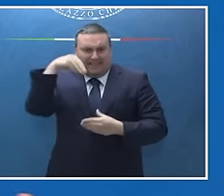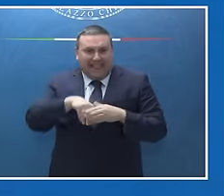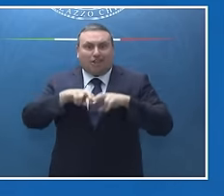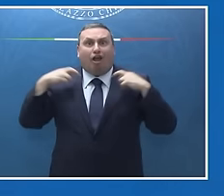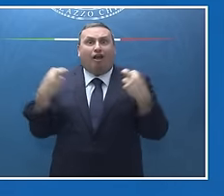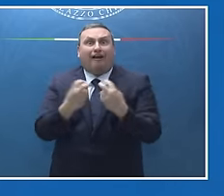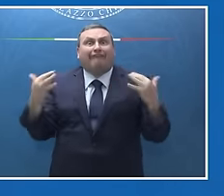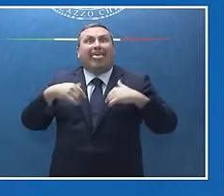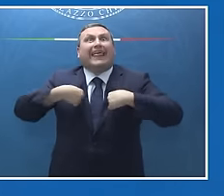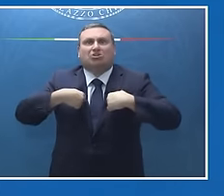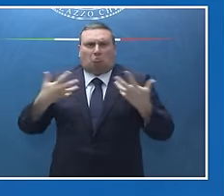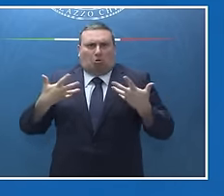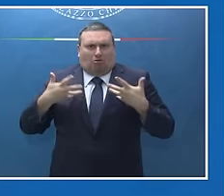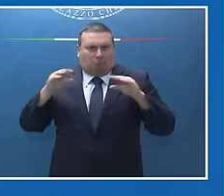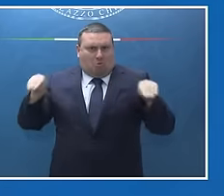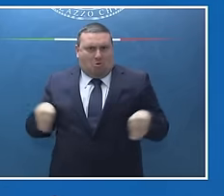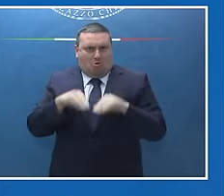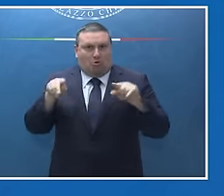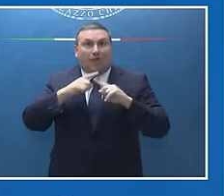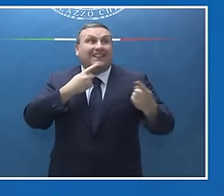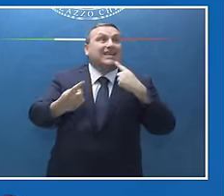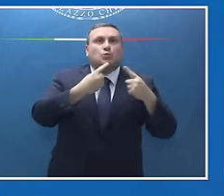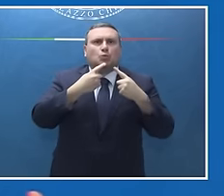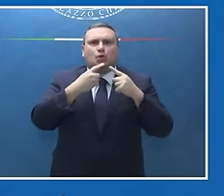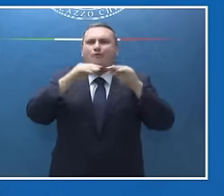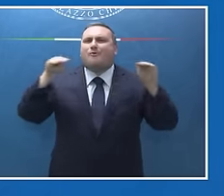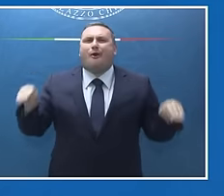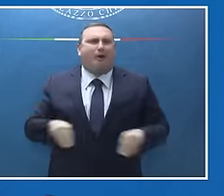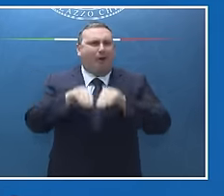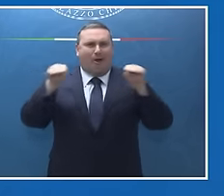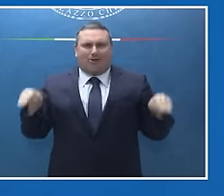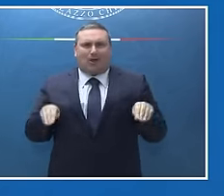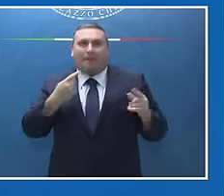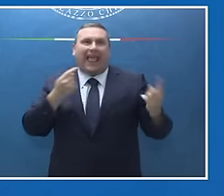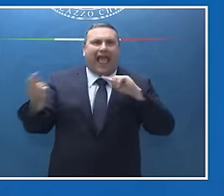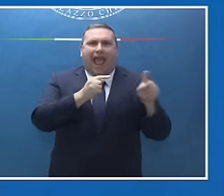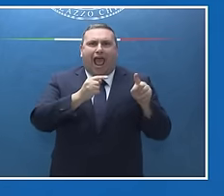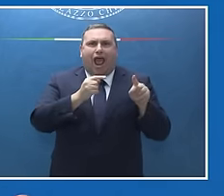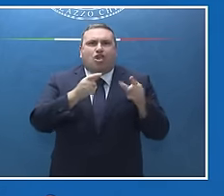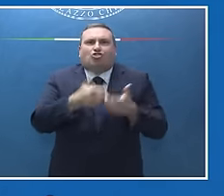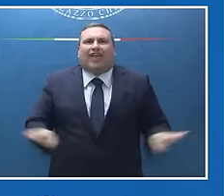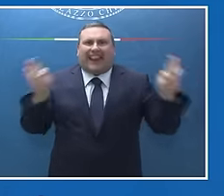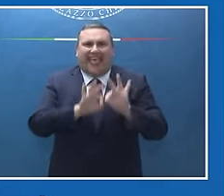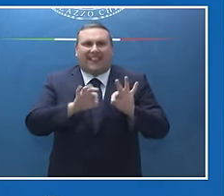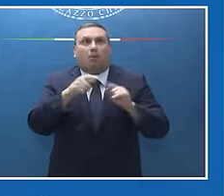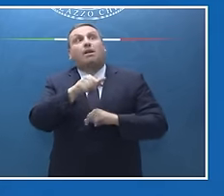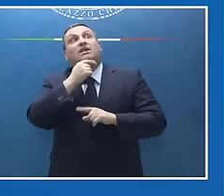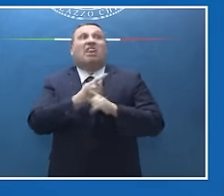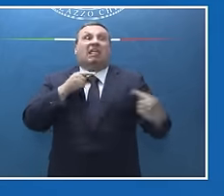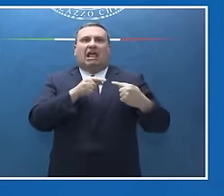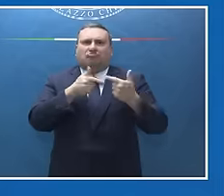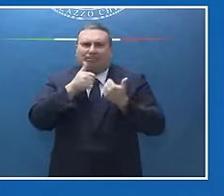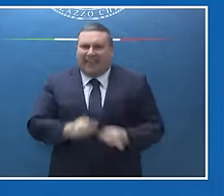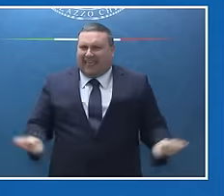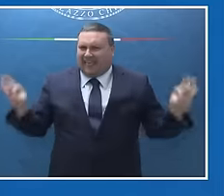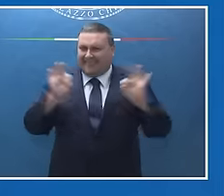esistita nelle nostre discussioni, proprio perché non c'era nulla su cui ci fosse ragione di litigare. quindi io